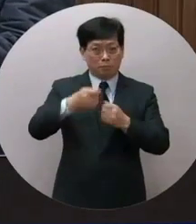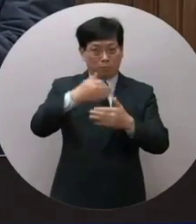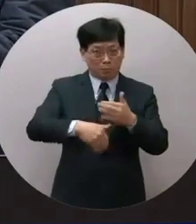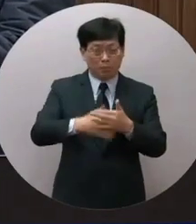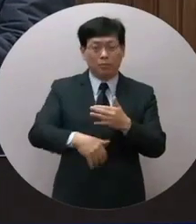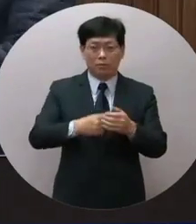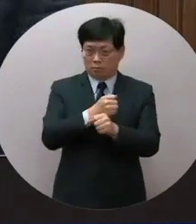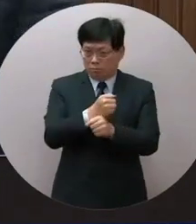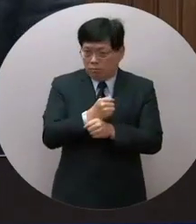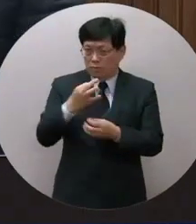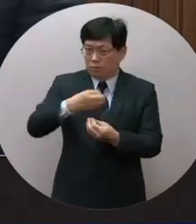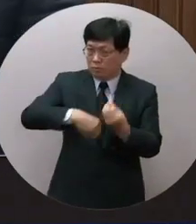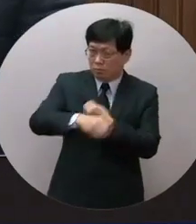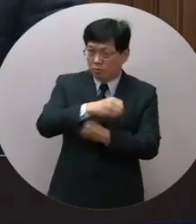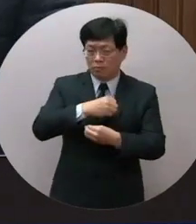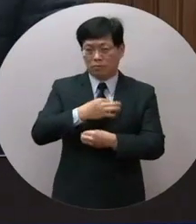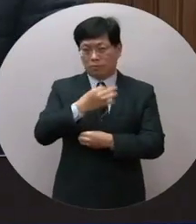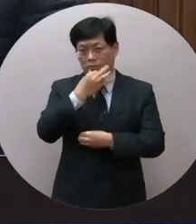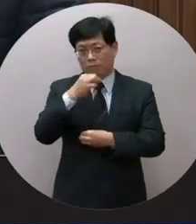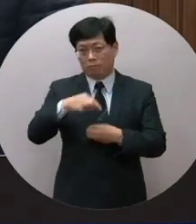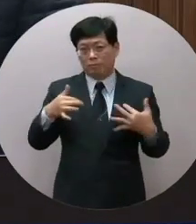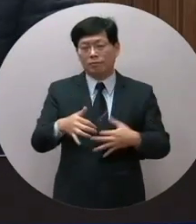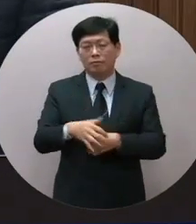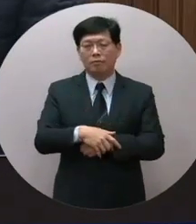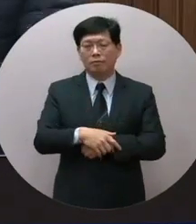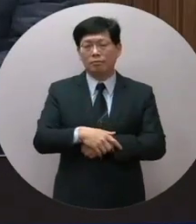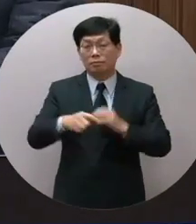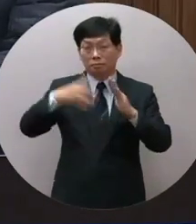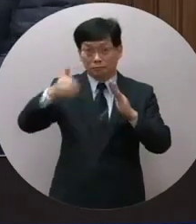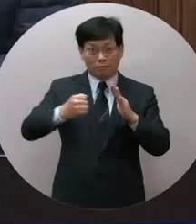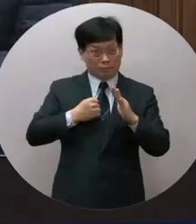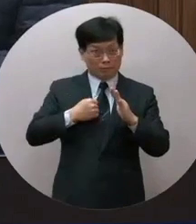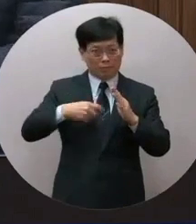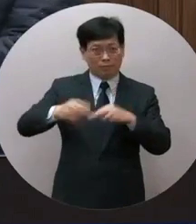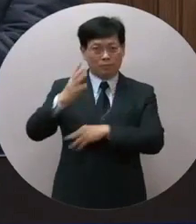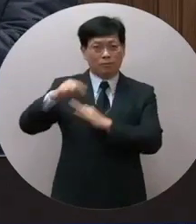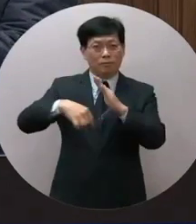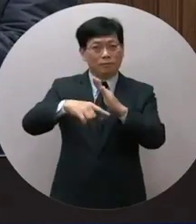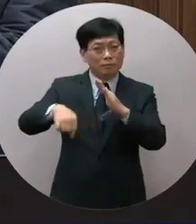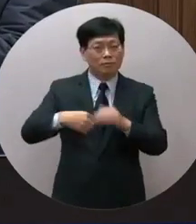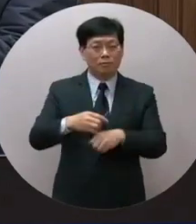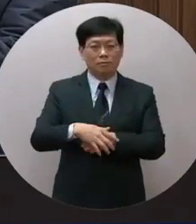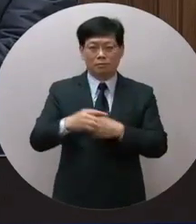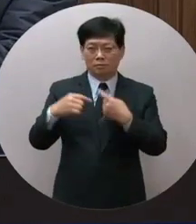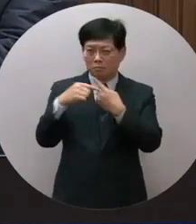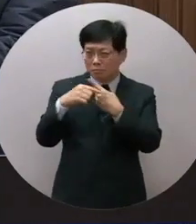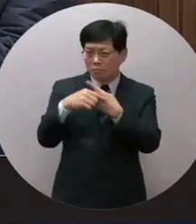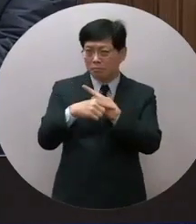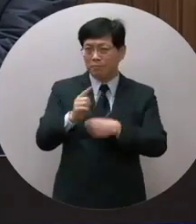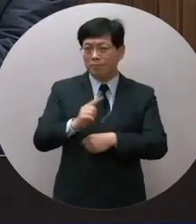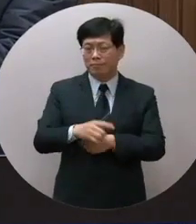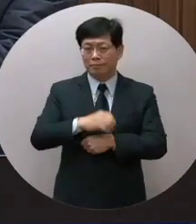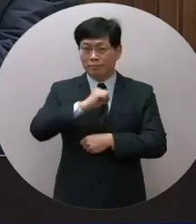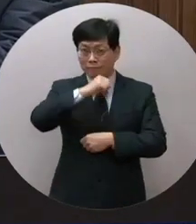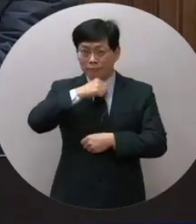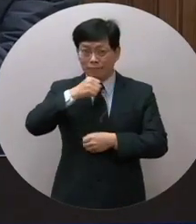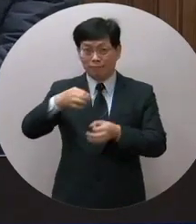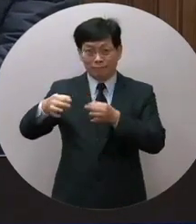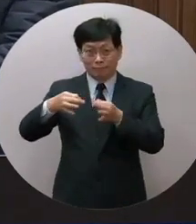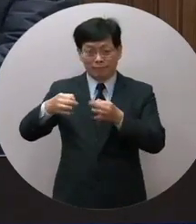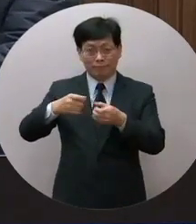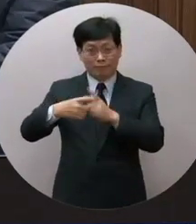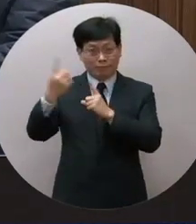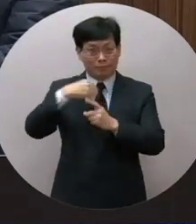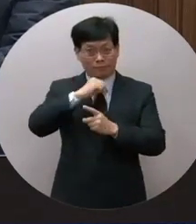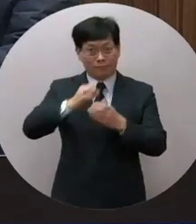注意洗錢你支口的問題院長你也知道行政院正在引擬台商資